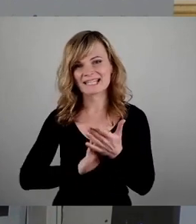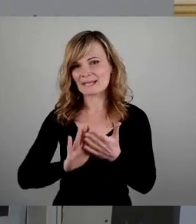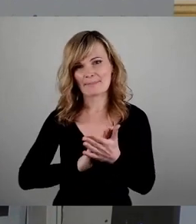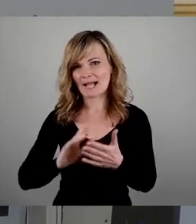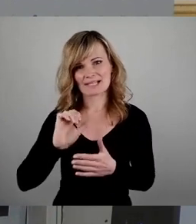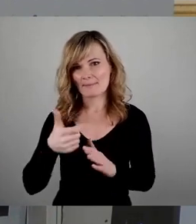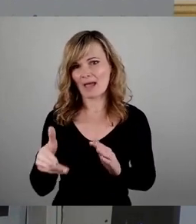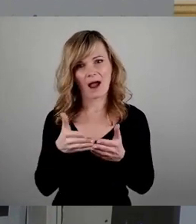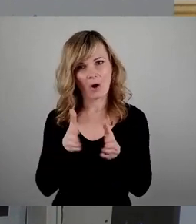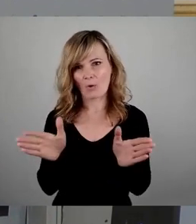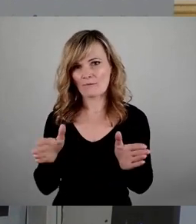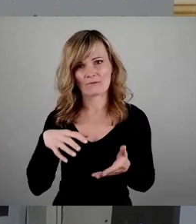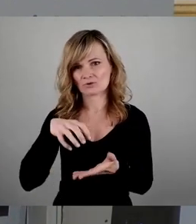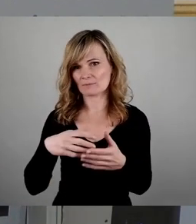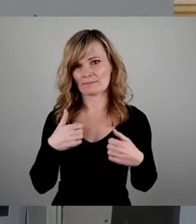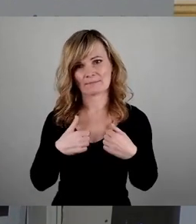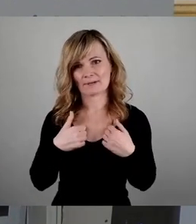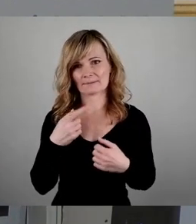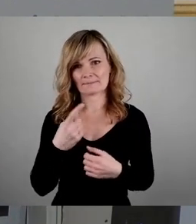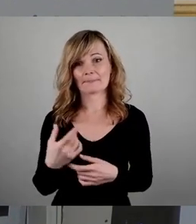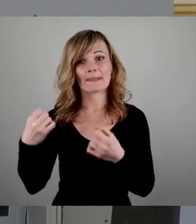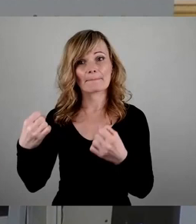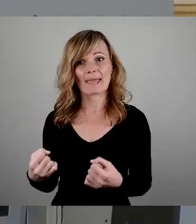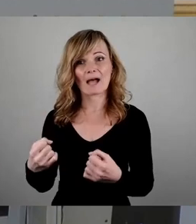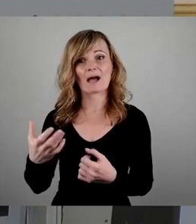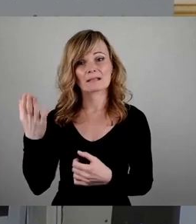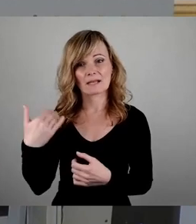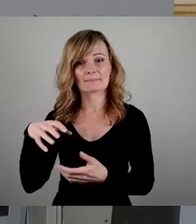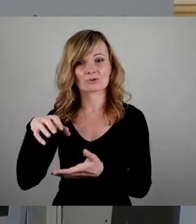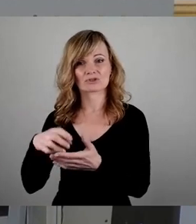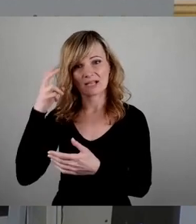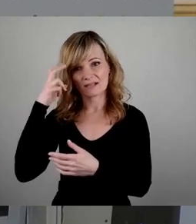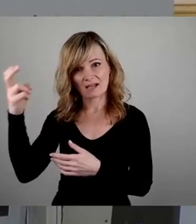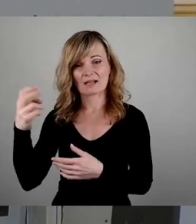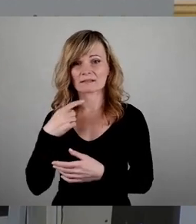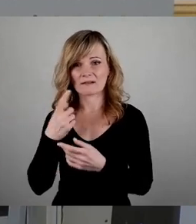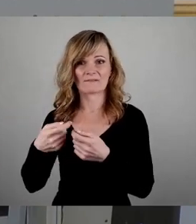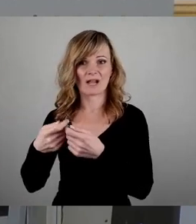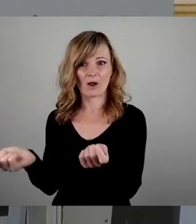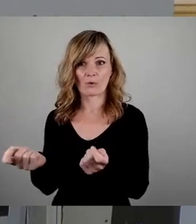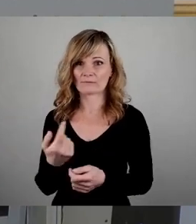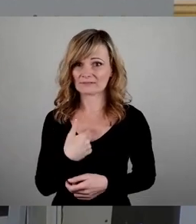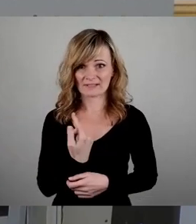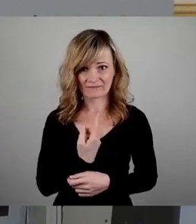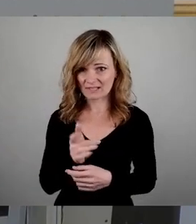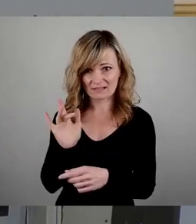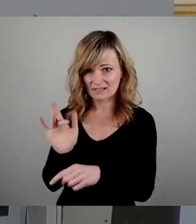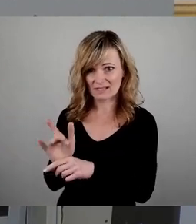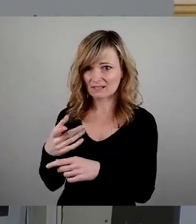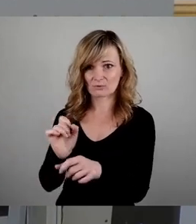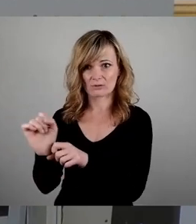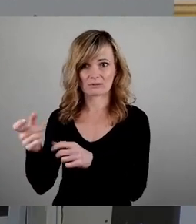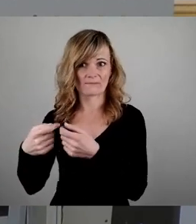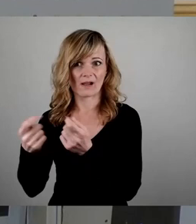Stadtrates hat es gegen unseren Willen verkauft. Und das darf hier nicht passieren. Wir wollen verhindern,